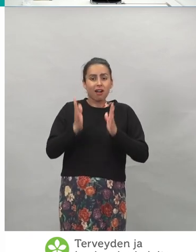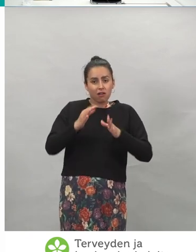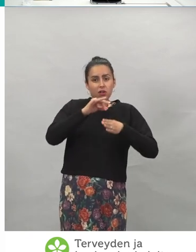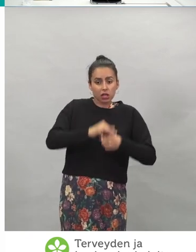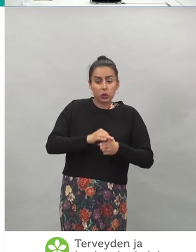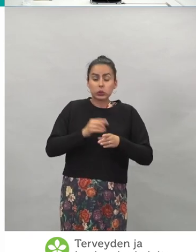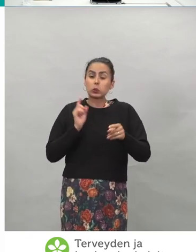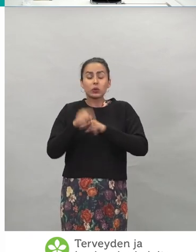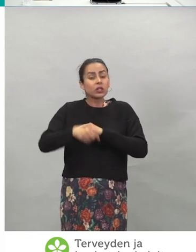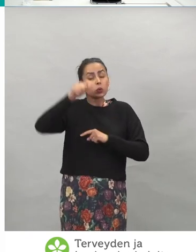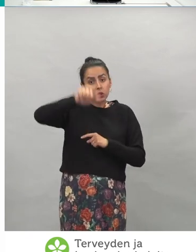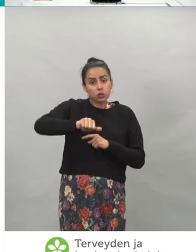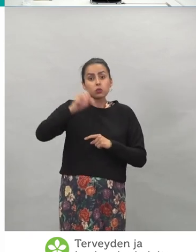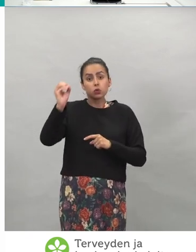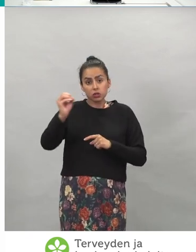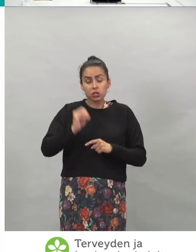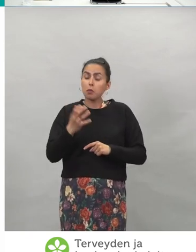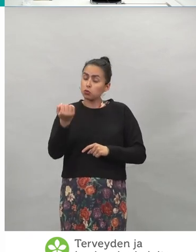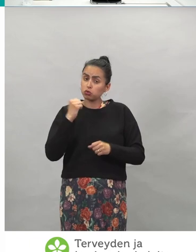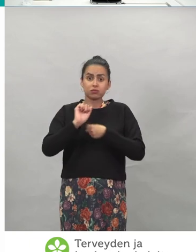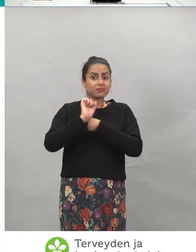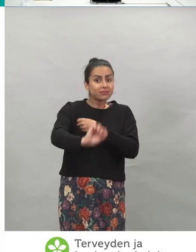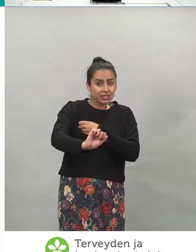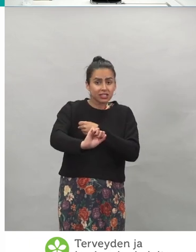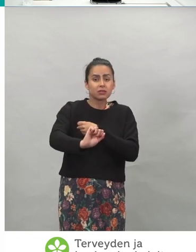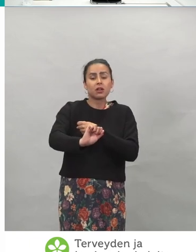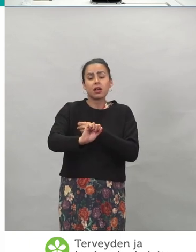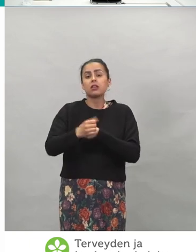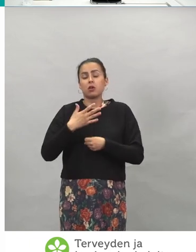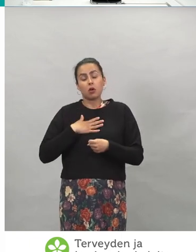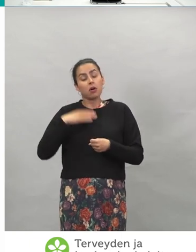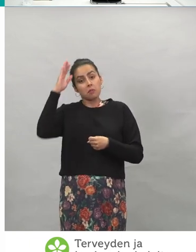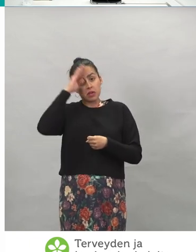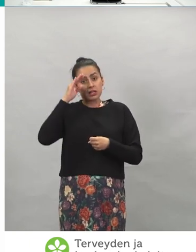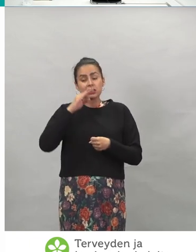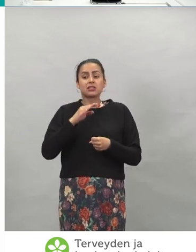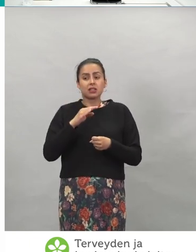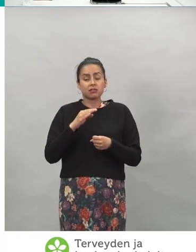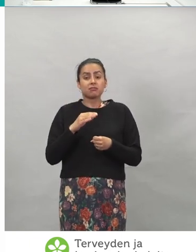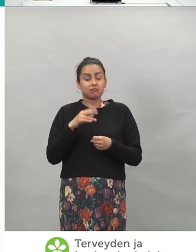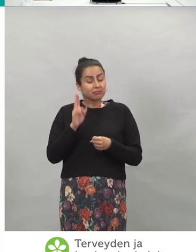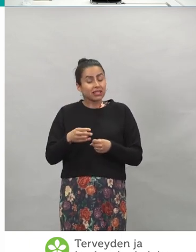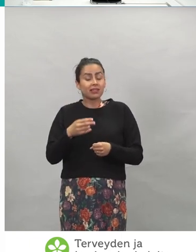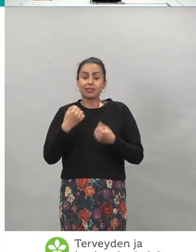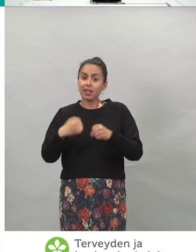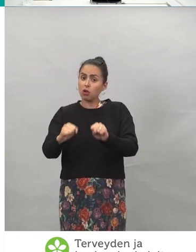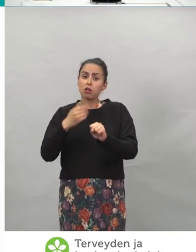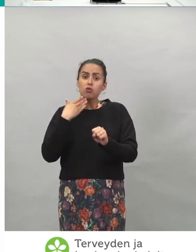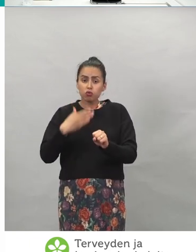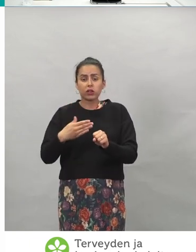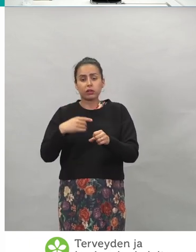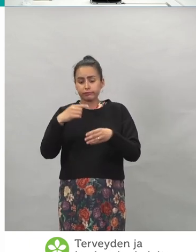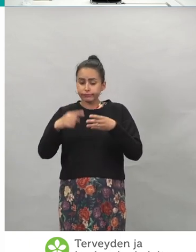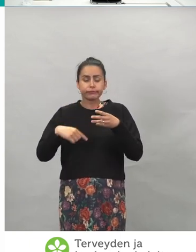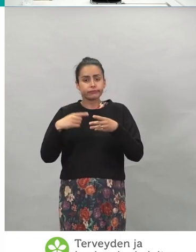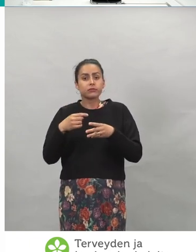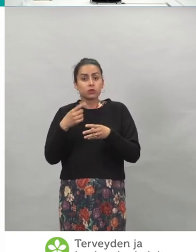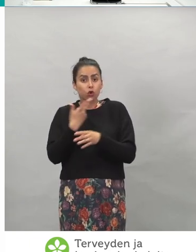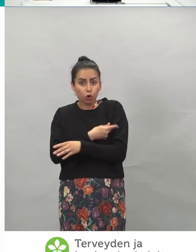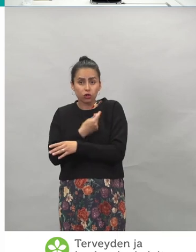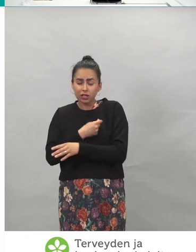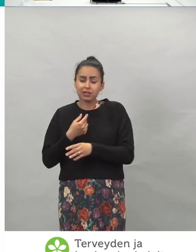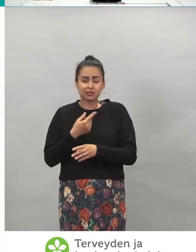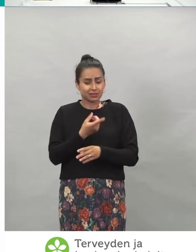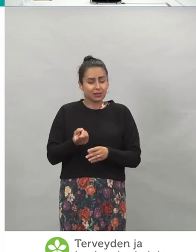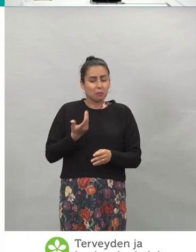90 prosenttisesti. Eli näkisin, että ne on hirveän tehokkaita ja hyviä rokotteita, ja niistä on paljon hyötyä,